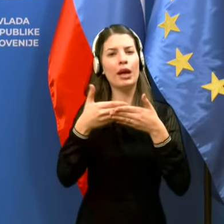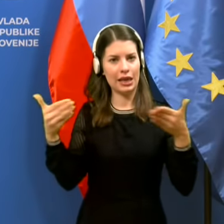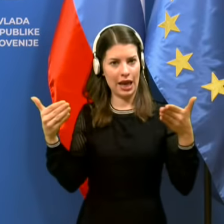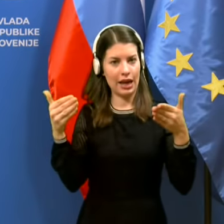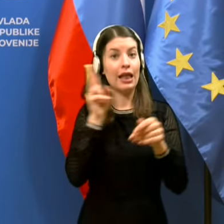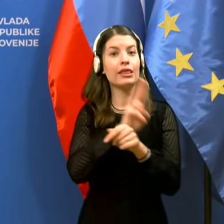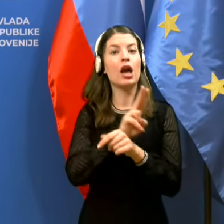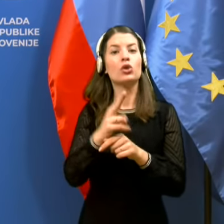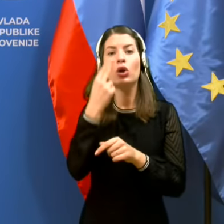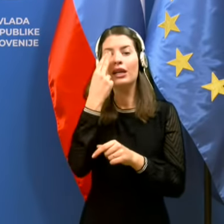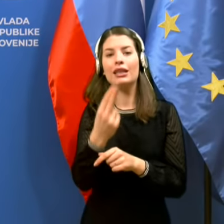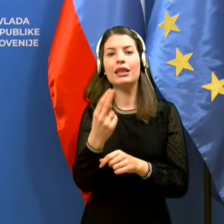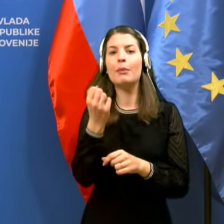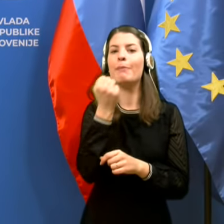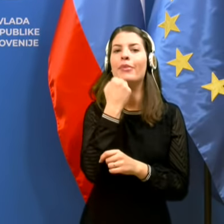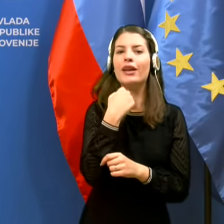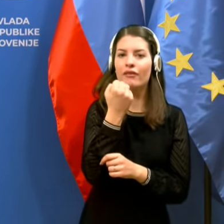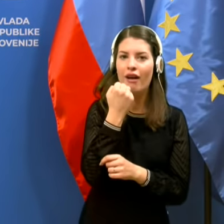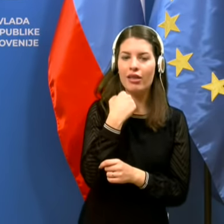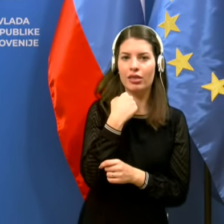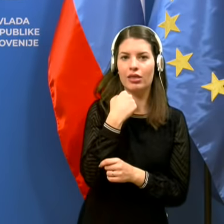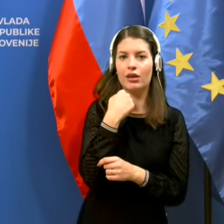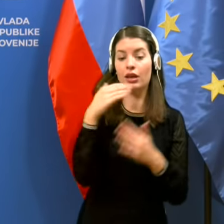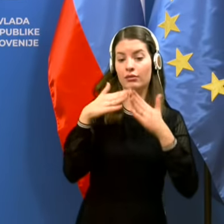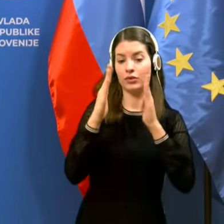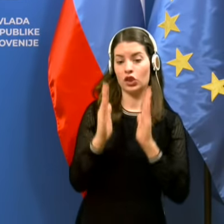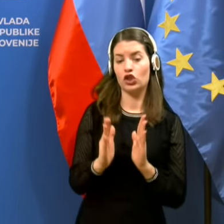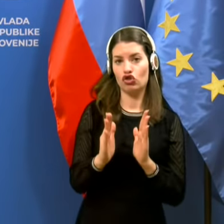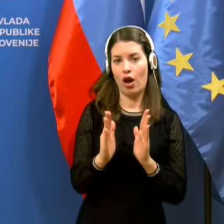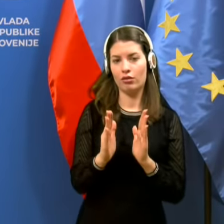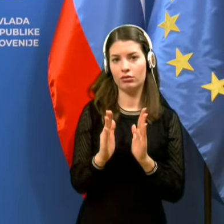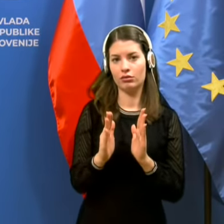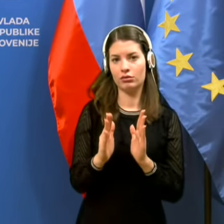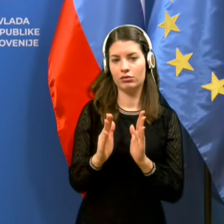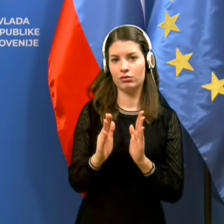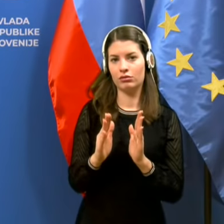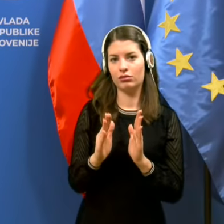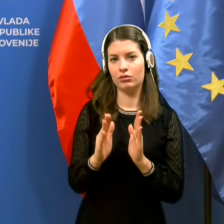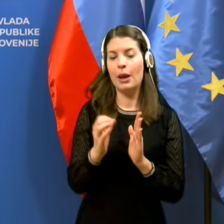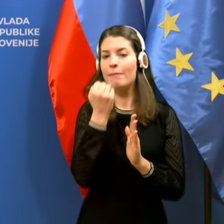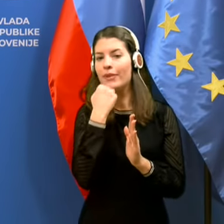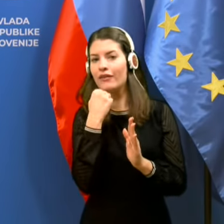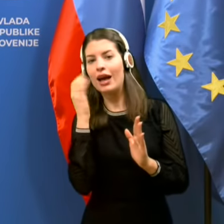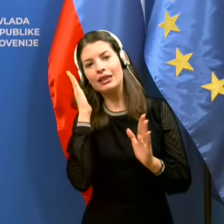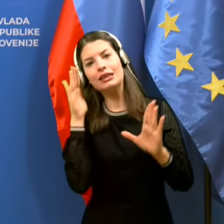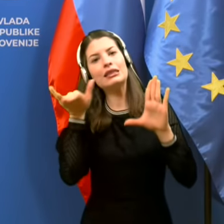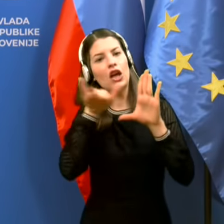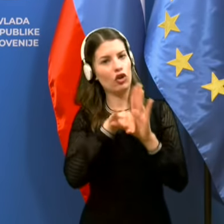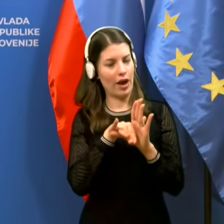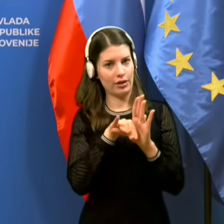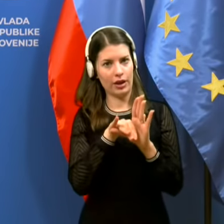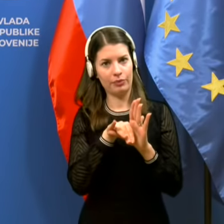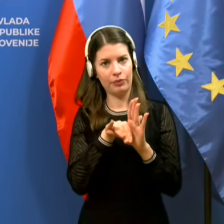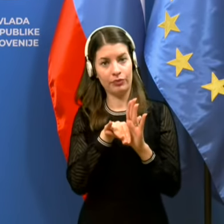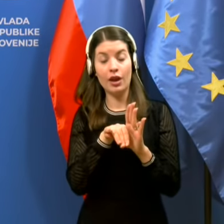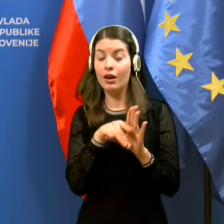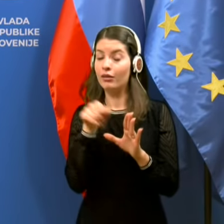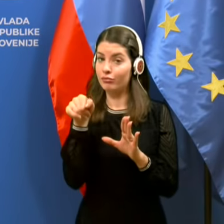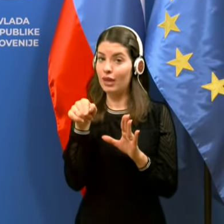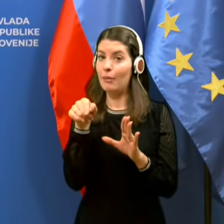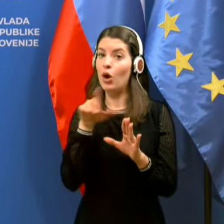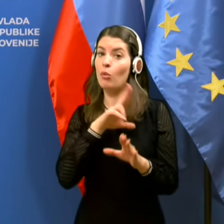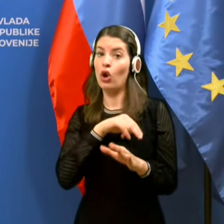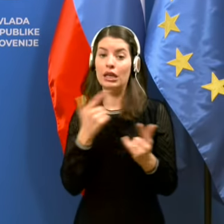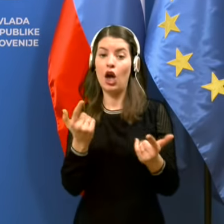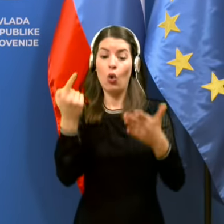nad privatnimi, se pravi, privatnimi hišami, privatnimi stanovanji objekti, kjer seveda lahko policisti